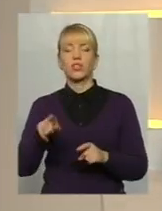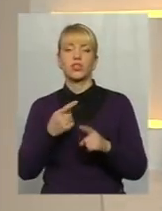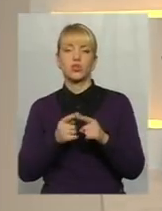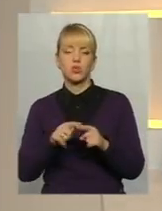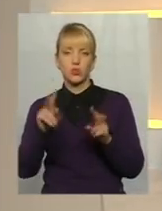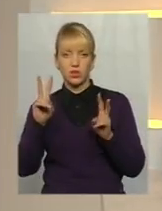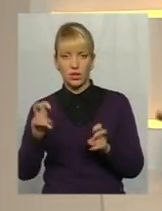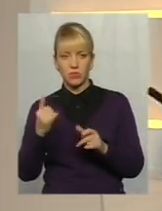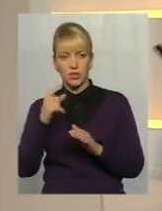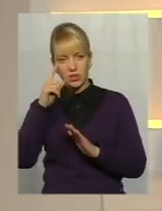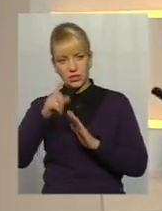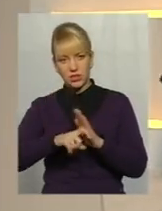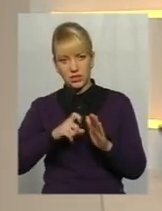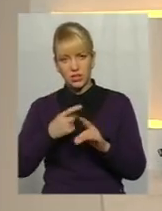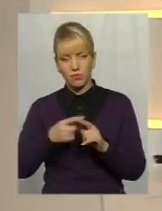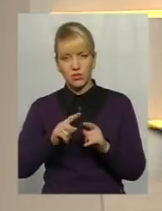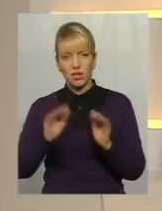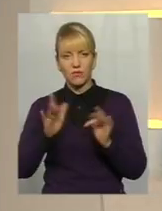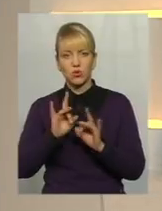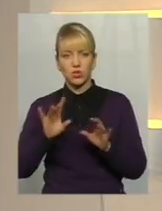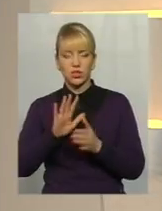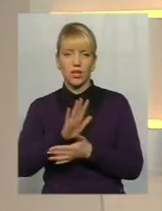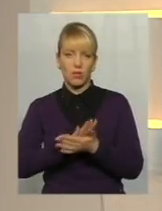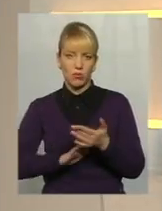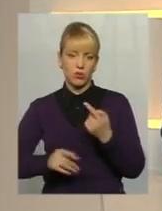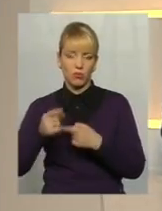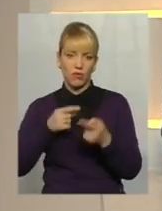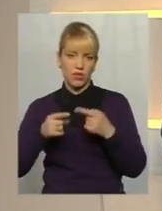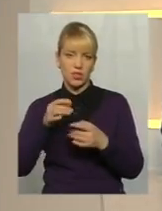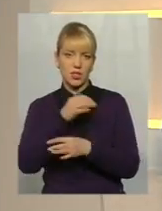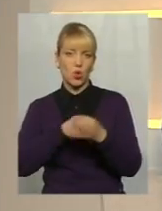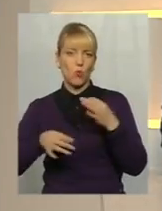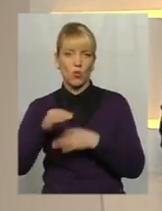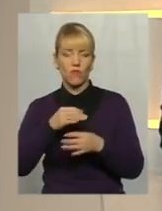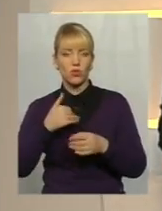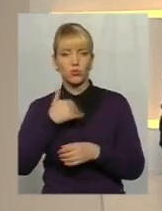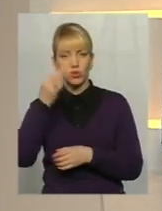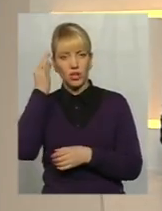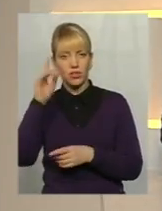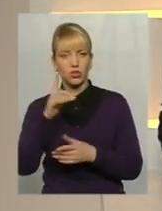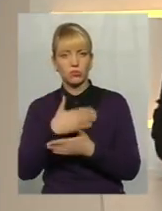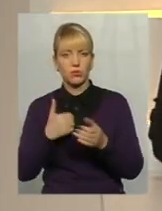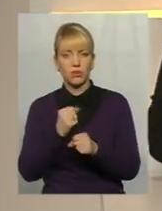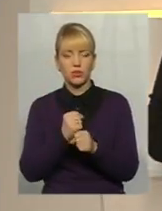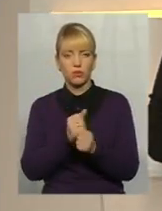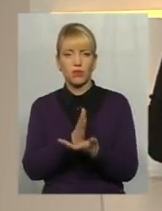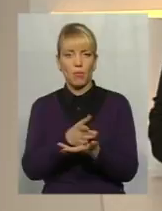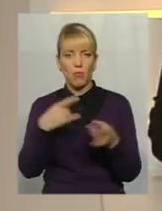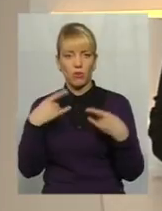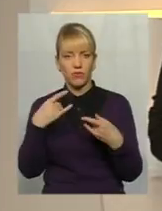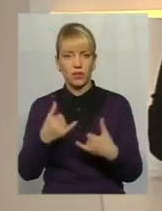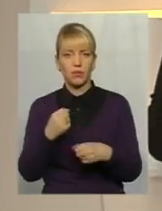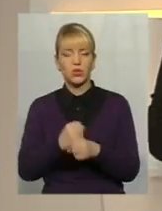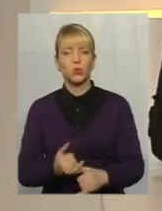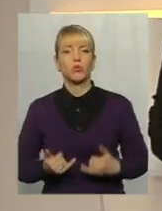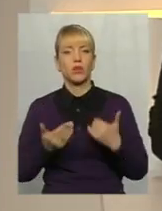чи ні? Зараз ми дізнаємося про це у сюжеті, а потім повернемося до обговорення. Хочу нагадати, що ми у прямому ефірі працюємо для